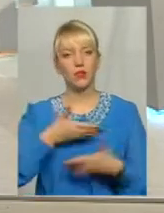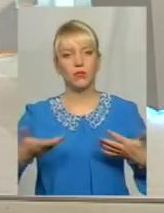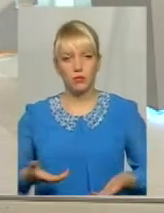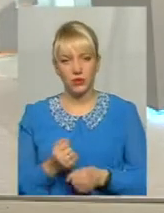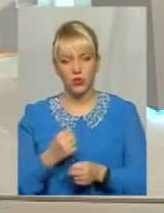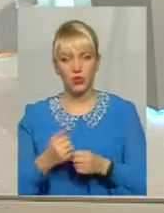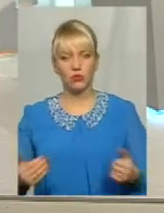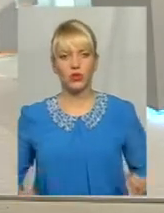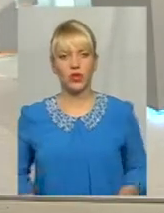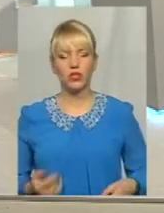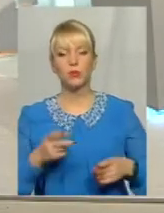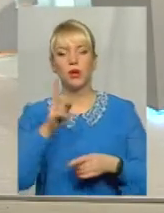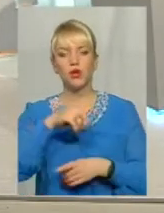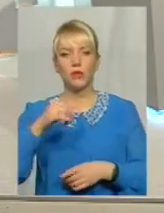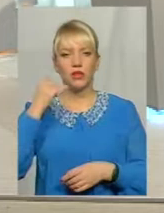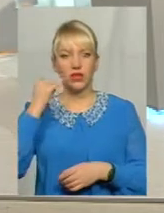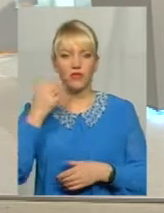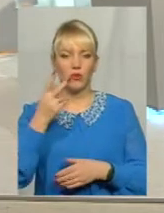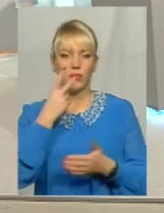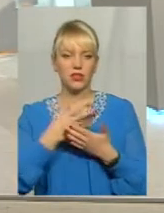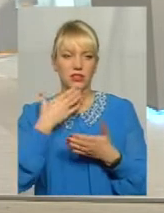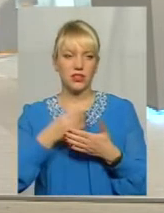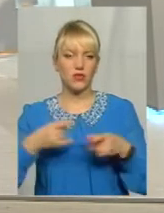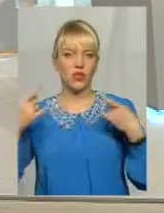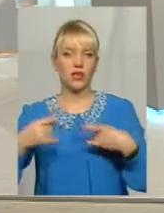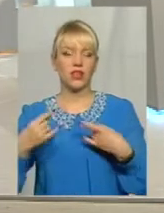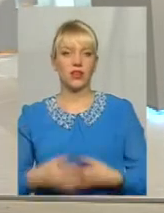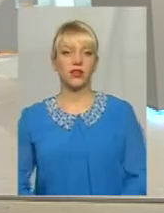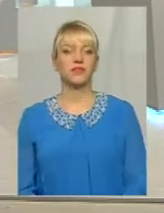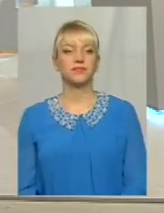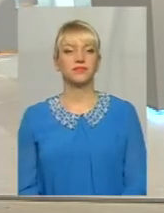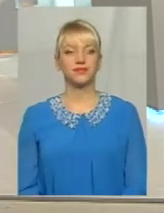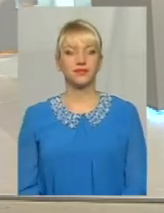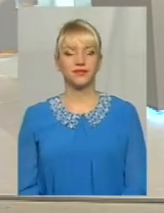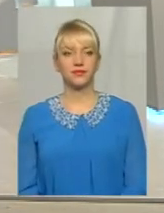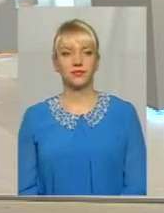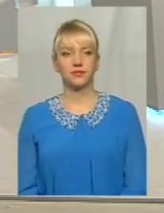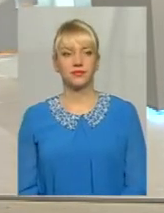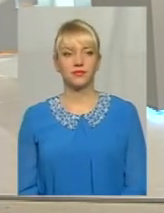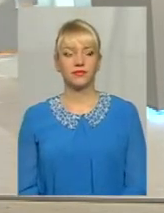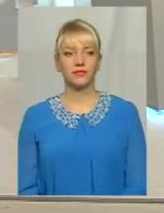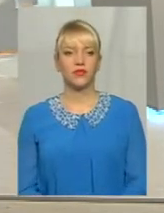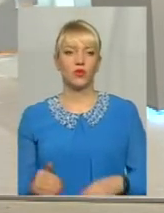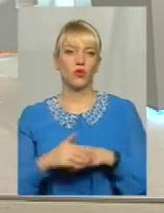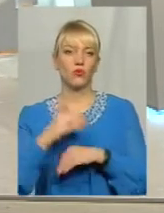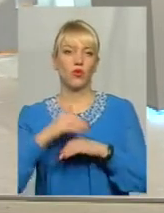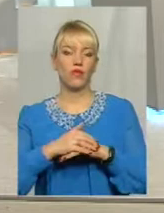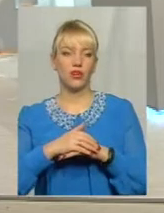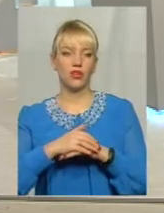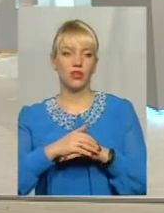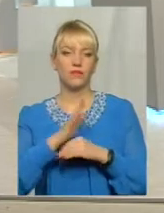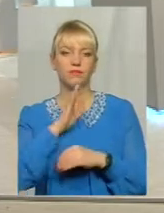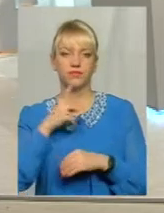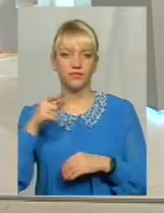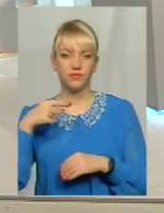Періодичну номеру телефонів ви бачите на своїх екранах, слухаємо дозвонювача Говоріть, будь ласка Доброго вечора Доброго